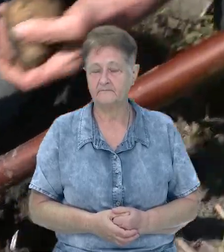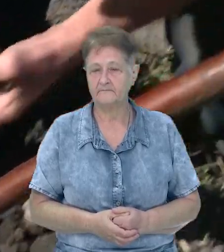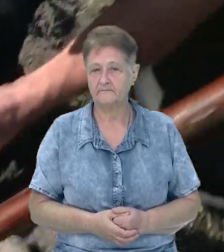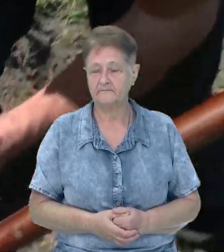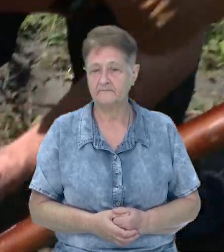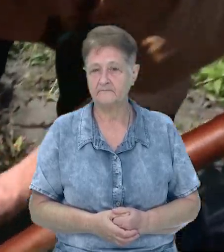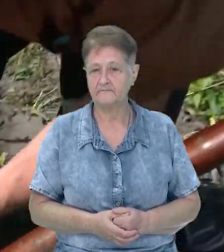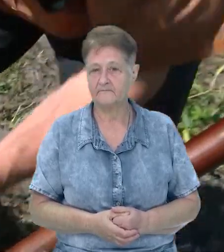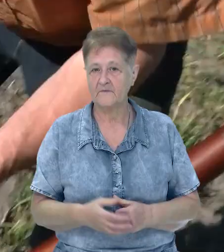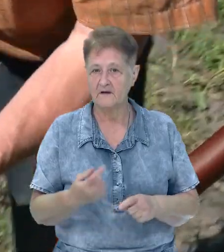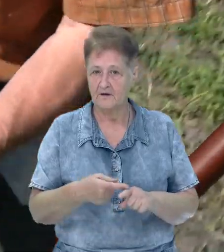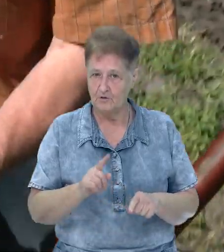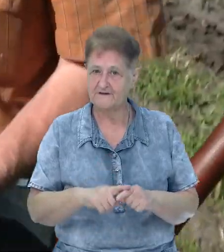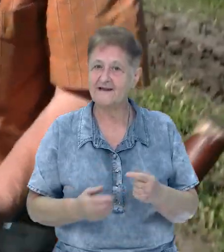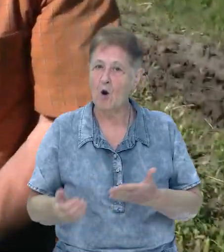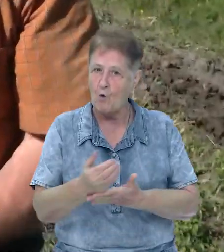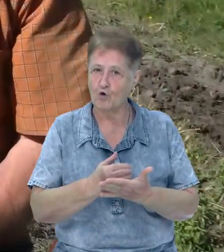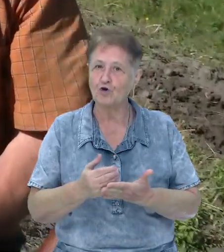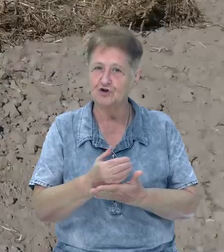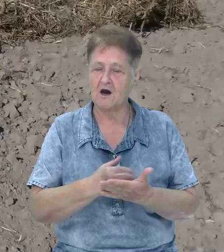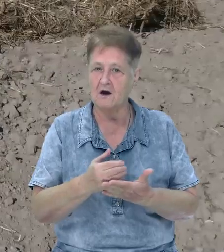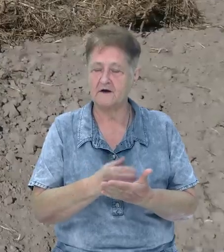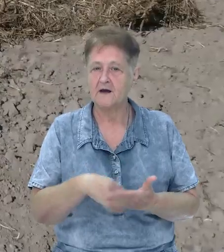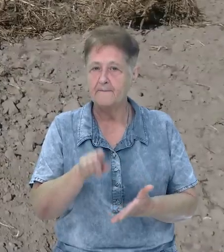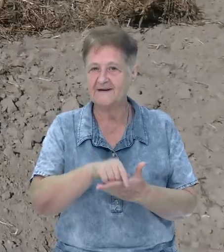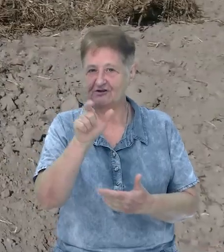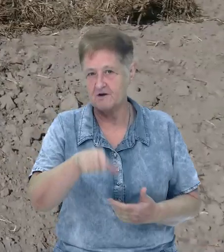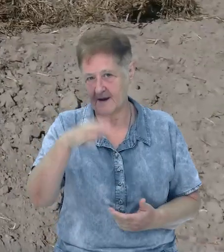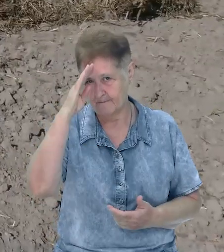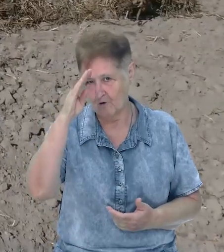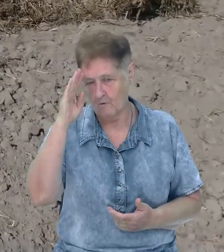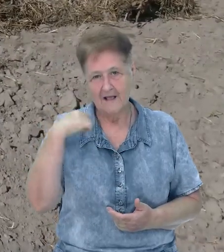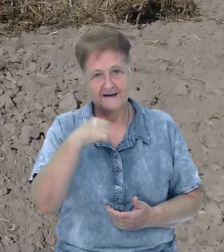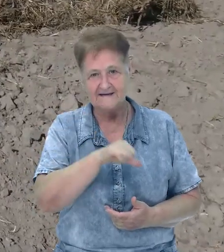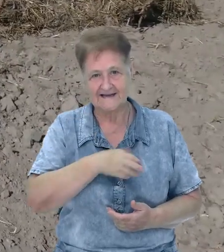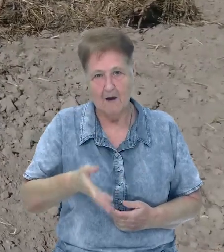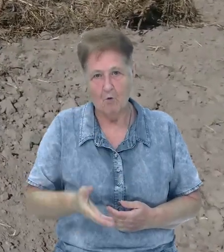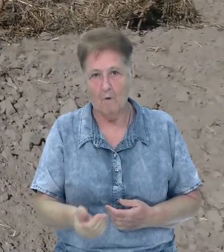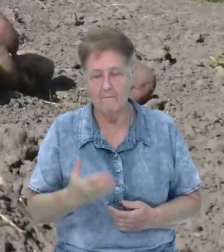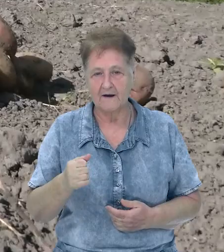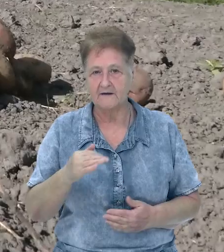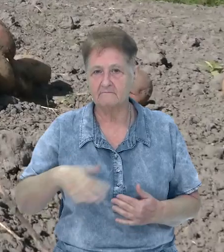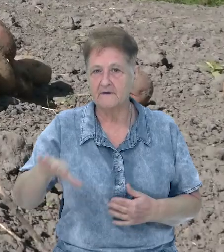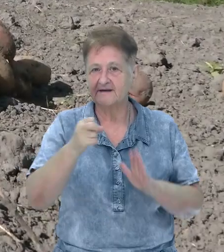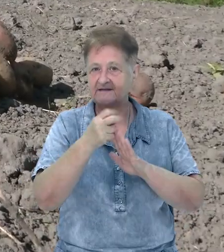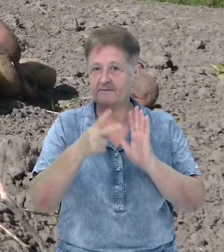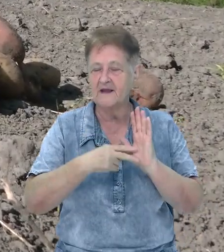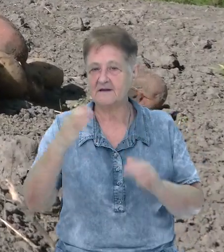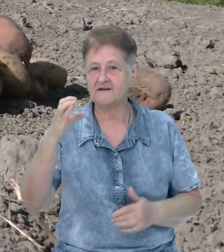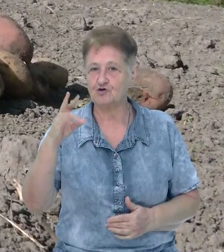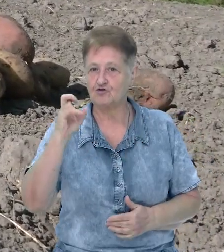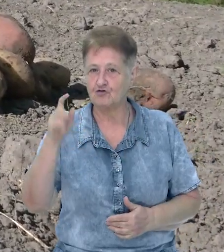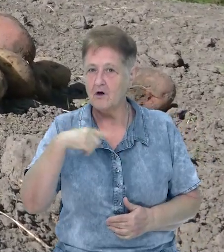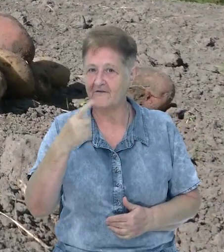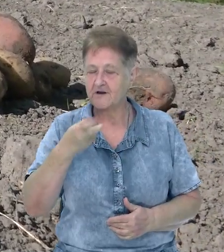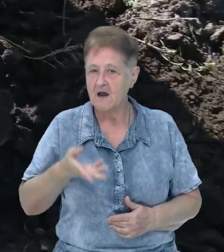Ось це вирожай, це така картошка. Пенсіонер Микола копає сам. Під картоплею у нього 17 соток. Каже,